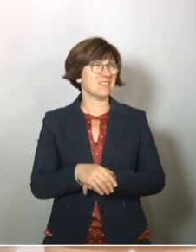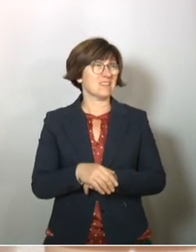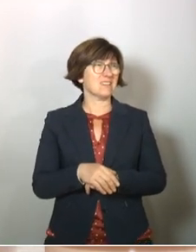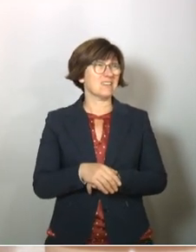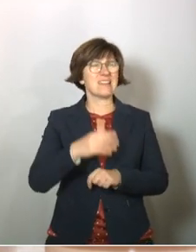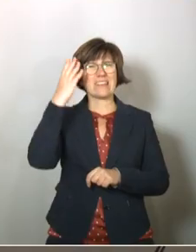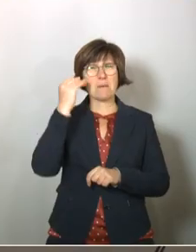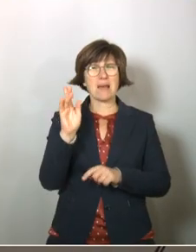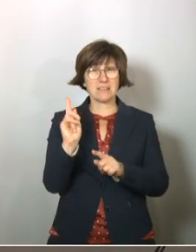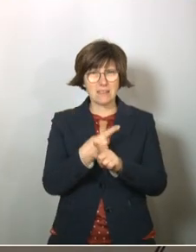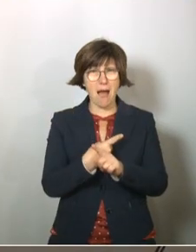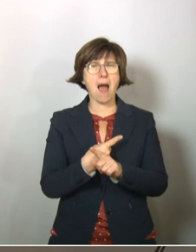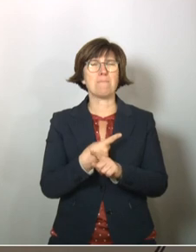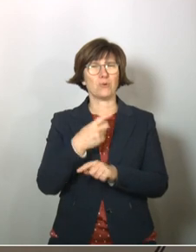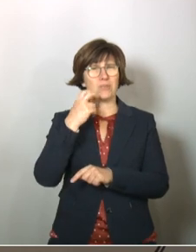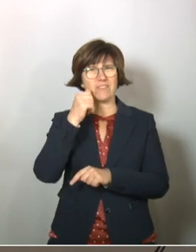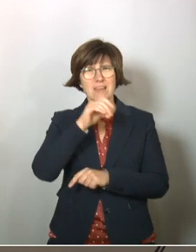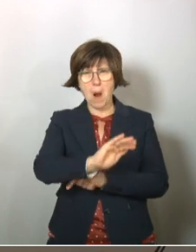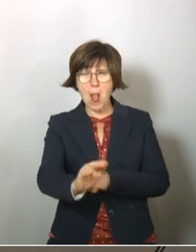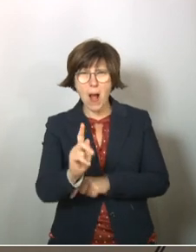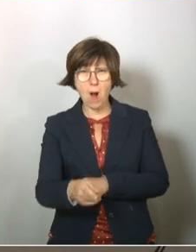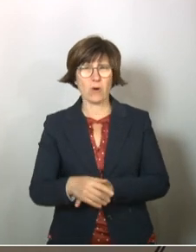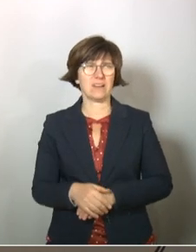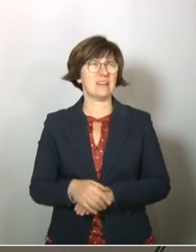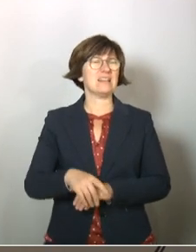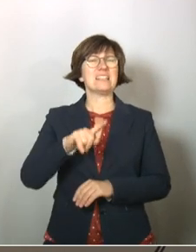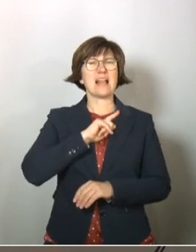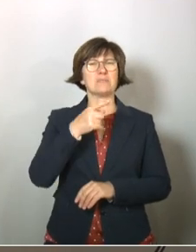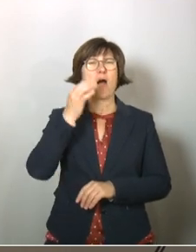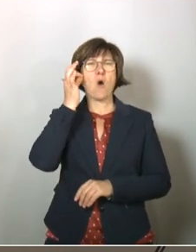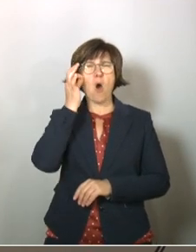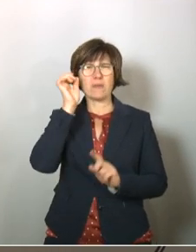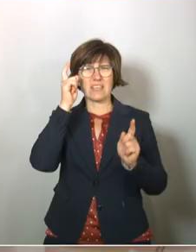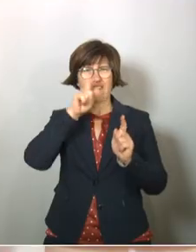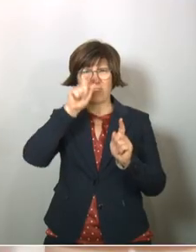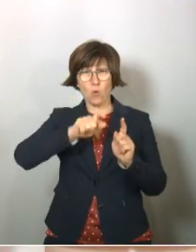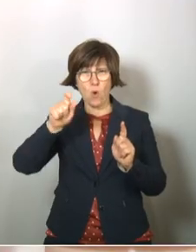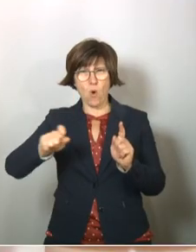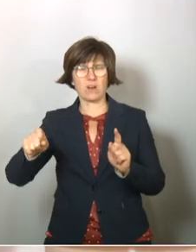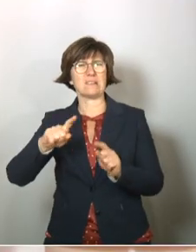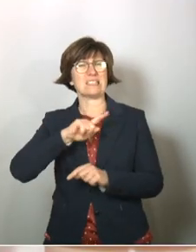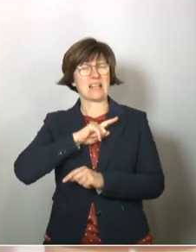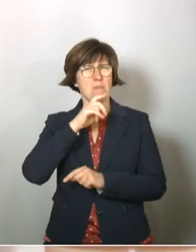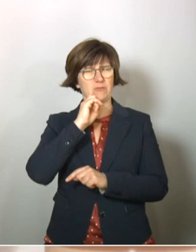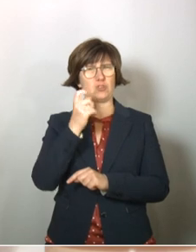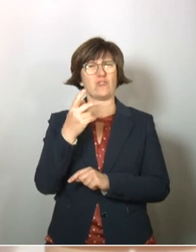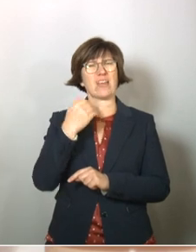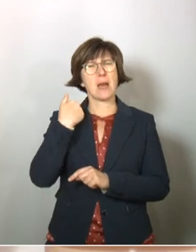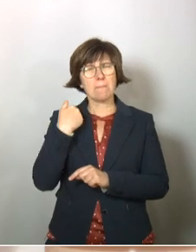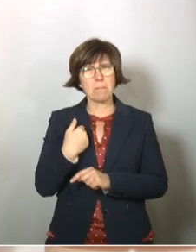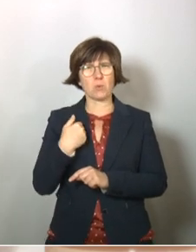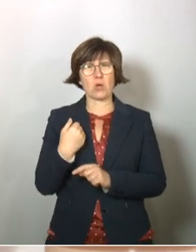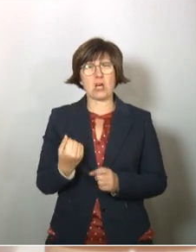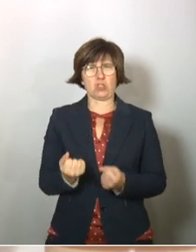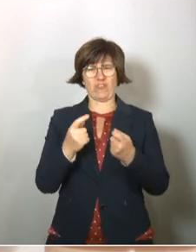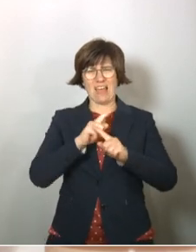die Männer. Gut, bleiben 80 Millionen Hobby-Virologen. Also ich bin auch Hobby-Virologin. Ich will jetzt mich sehr bemühen, es ist ganz schwierig,